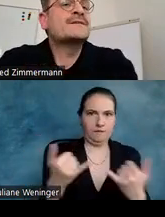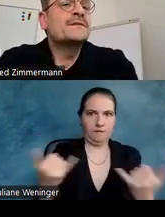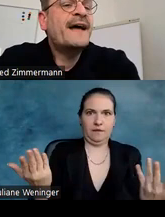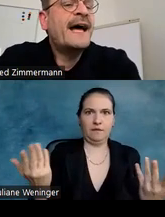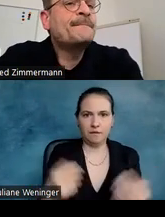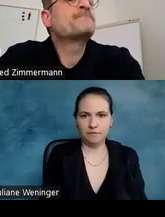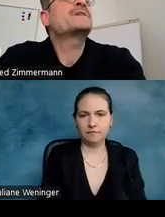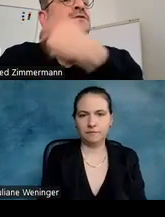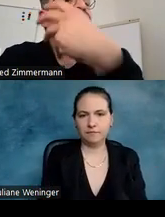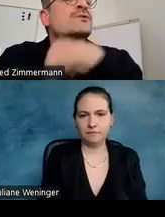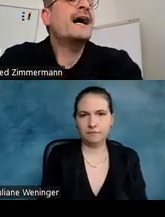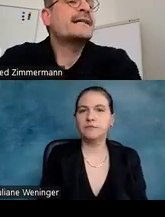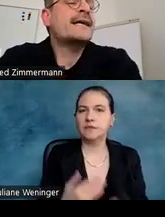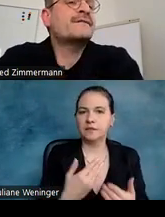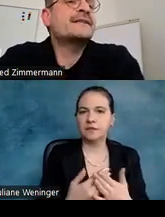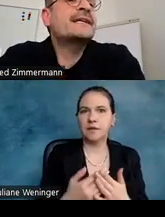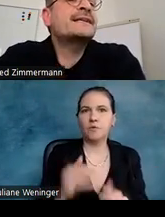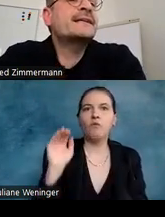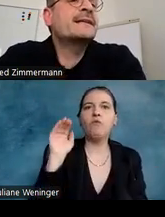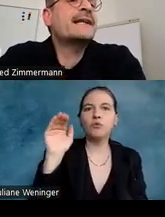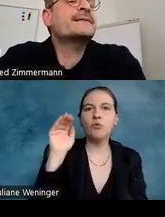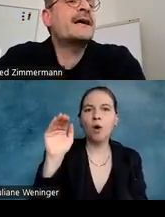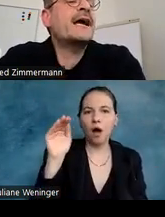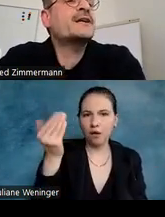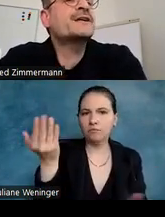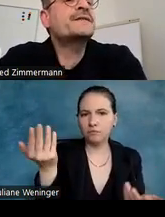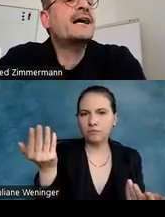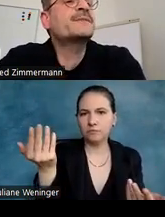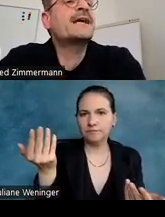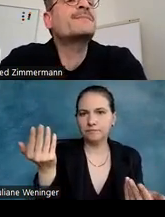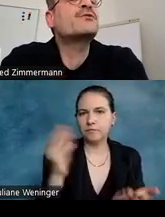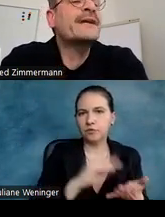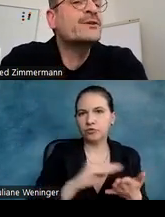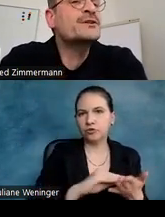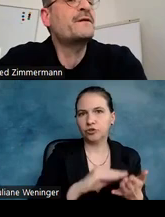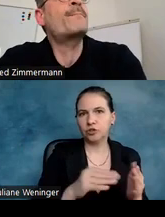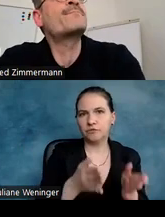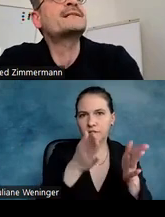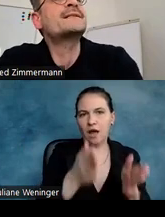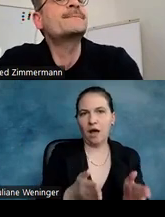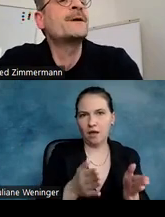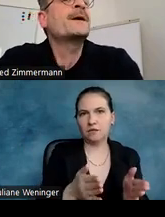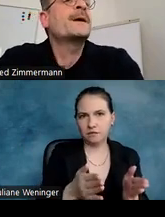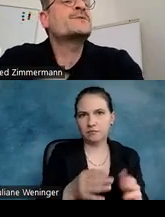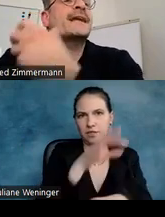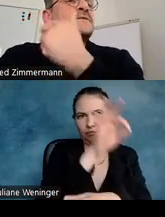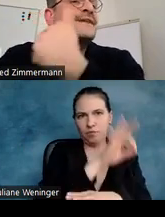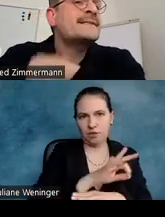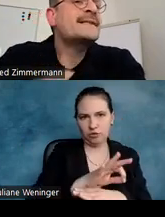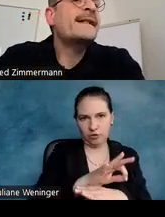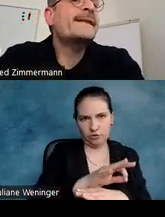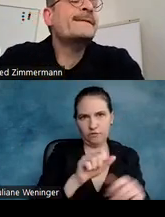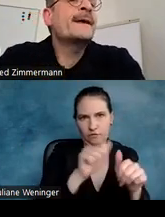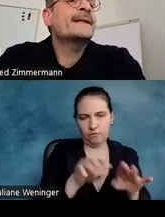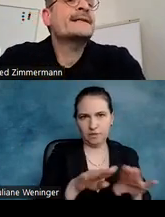Und insofern, die Futura als eine Vertreterin einer Schriftart mit einem geometrischen Formenprinzip, muss man also